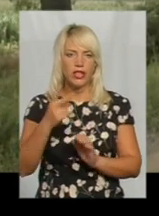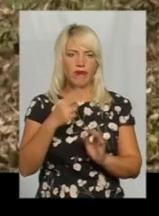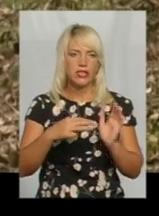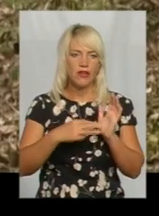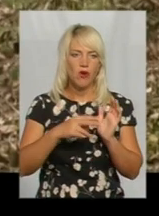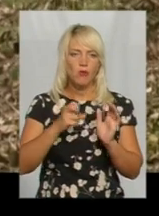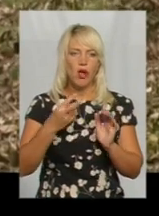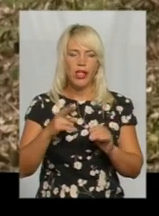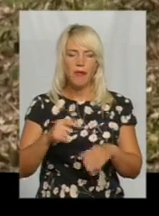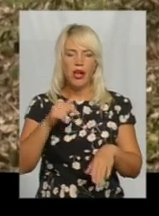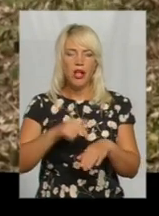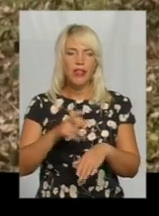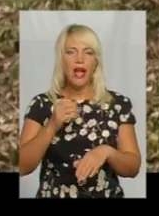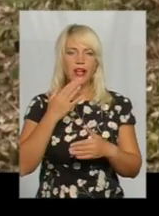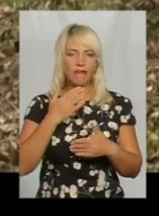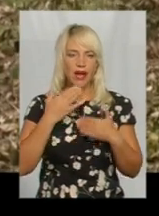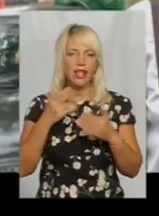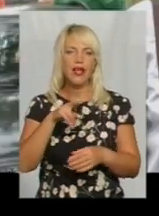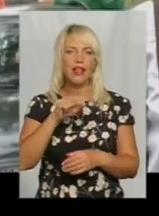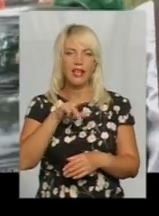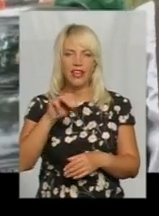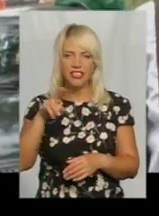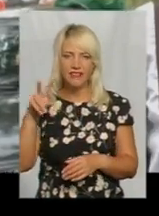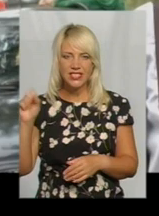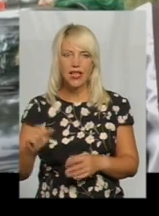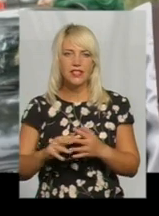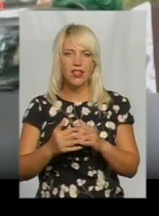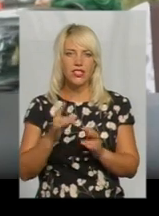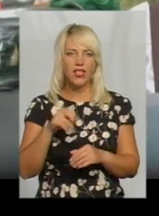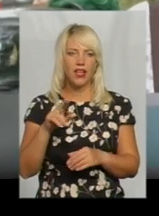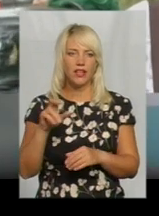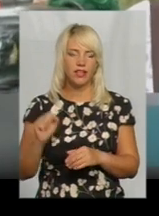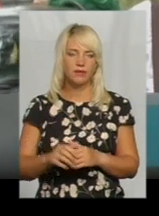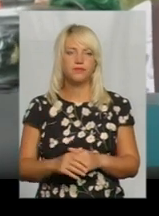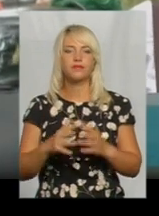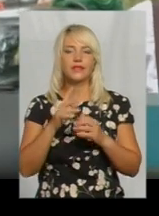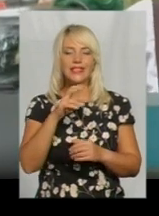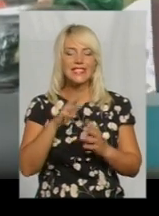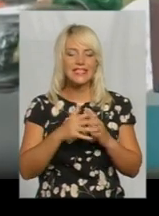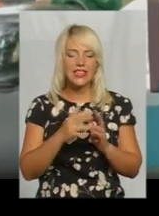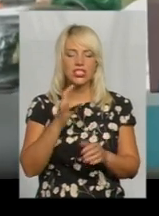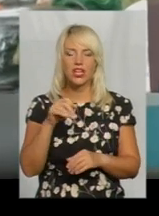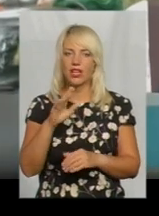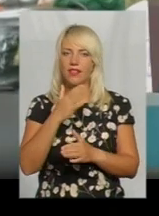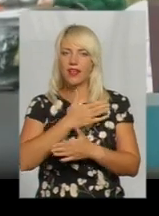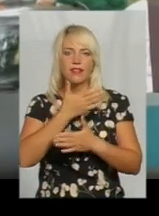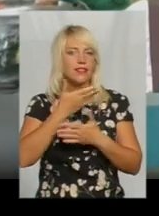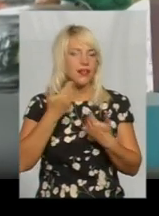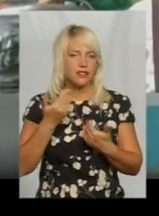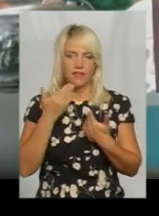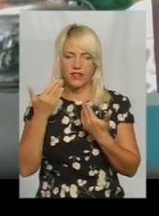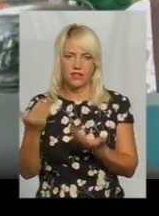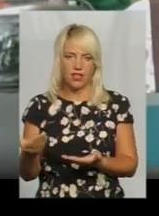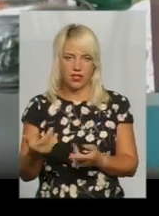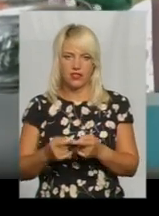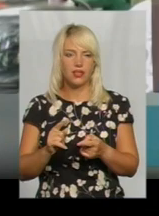реагуючи на звернення Литичівської селищної ради. Селищна рада не зверталася на зрізку оцих дерев. Ці дерева ростуть